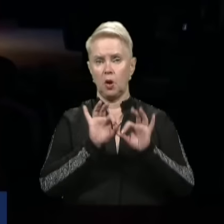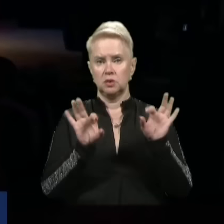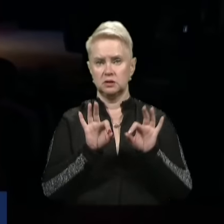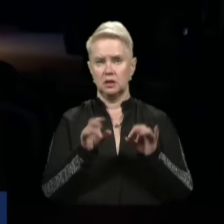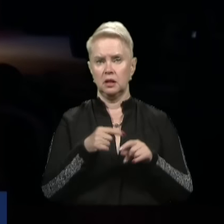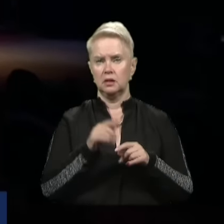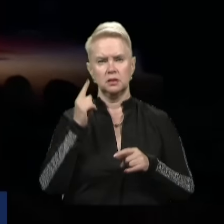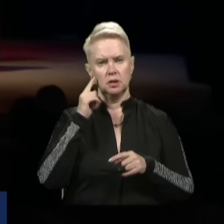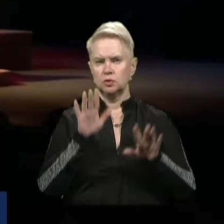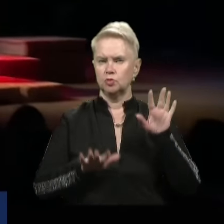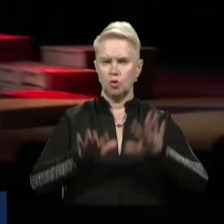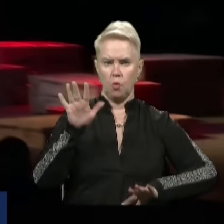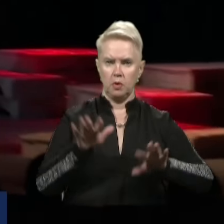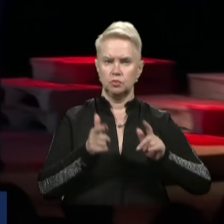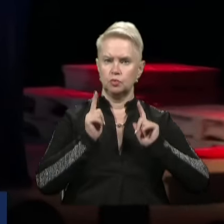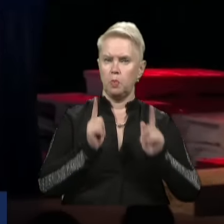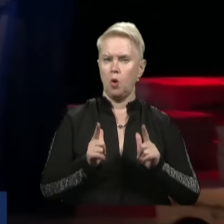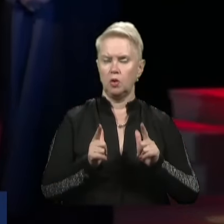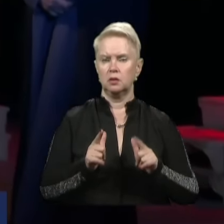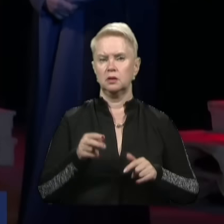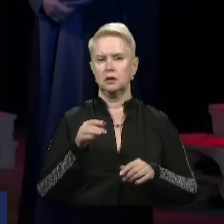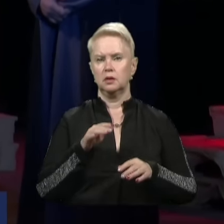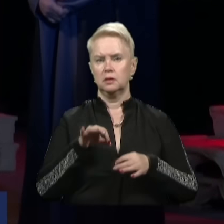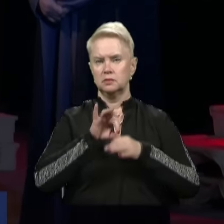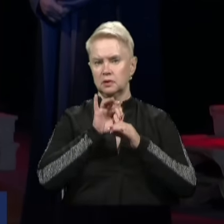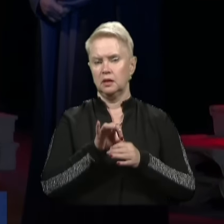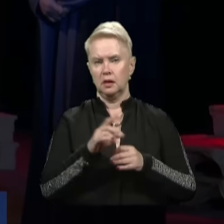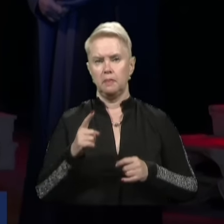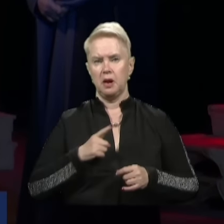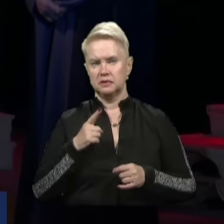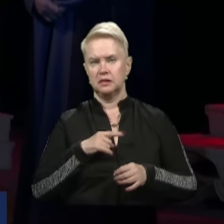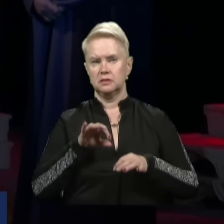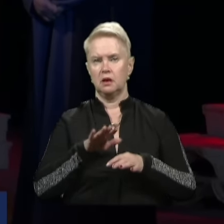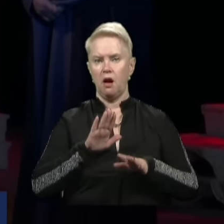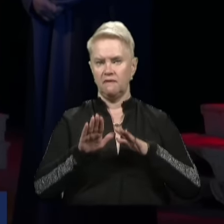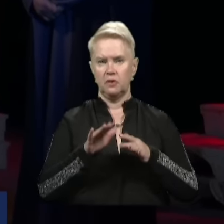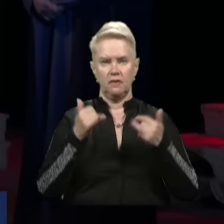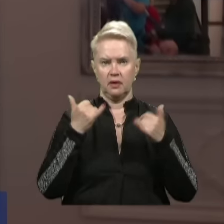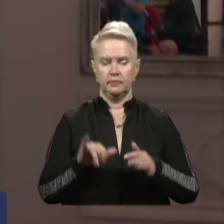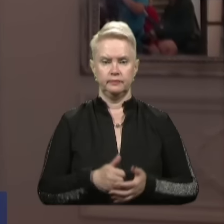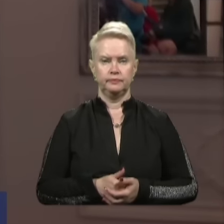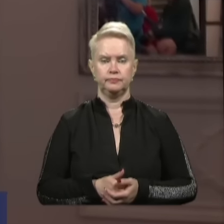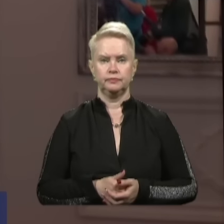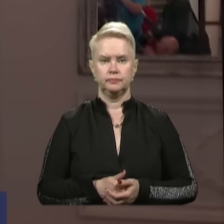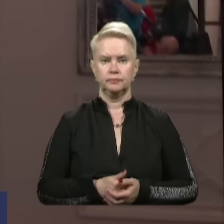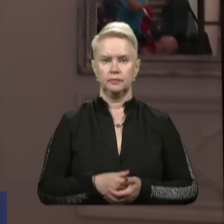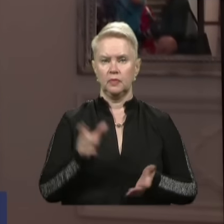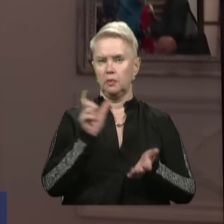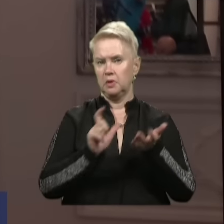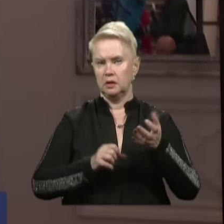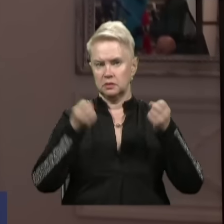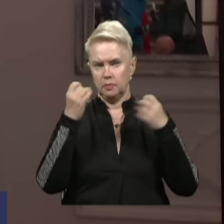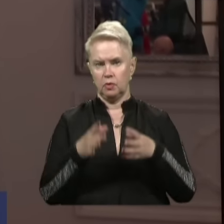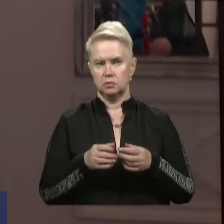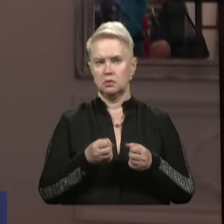анімиті не сумнівався, погоджуватися на постанову чи ні. Тема і мастерність автора його одразу вразили. П'єса просто